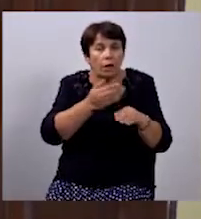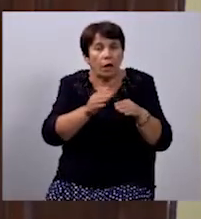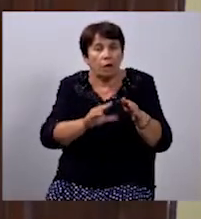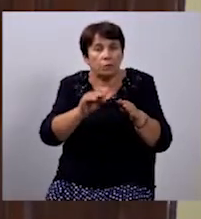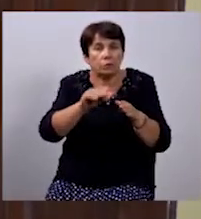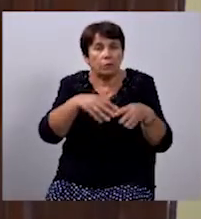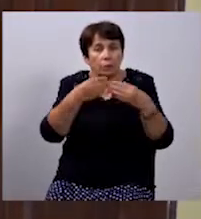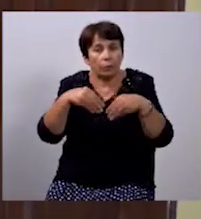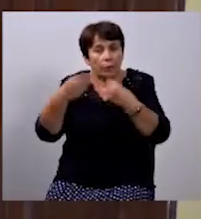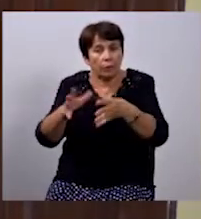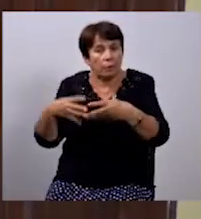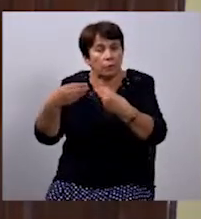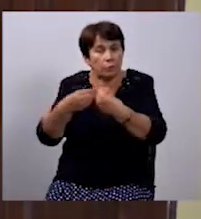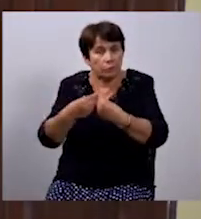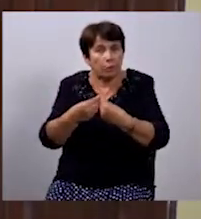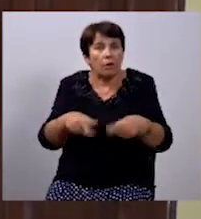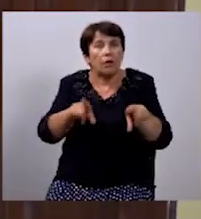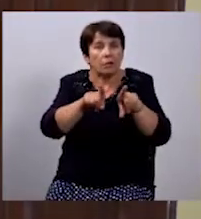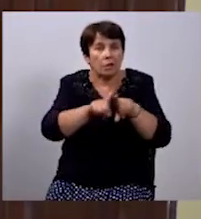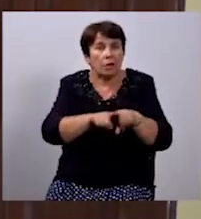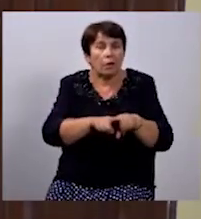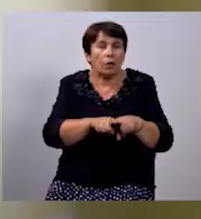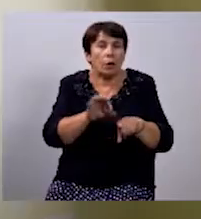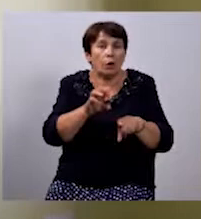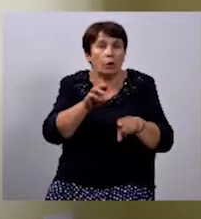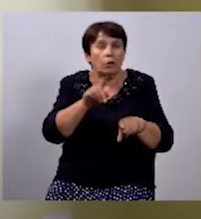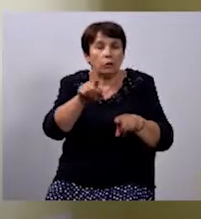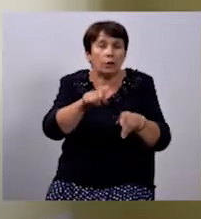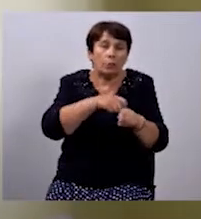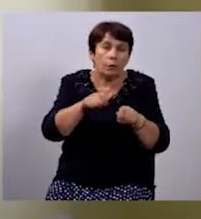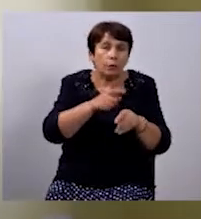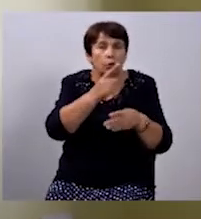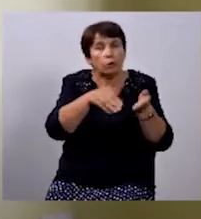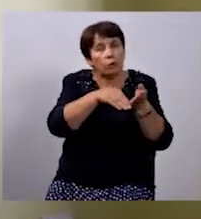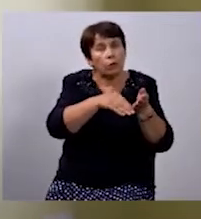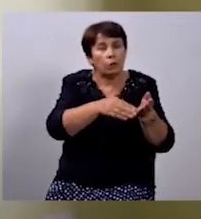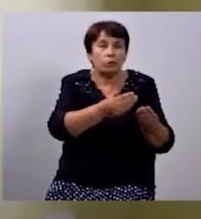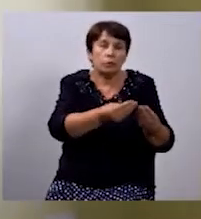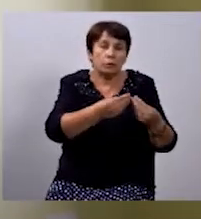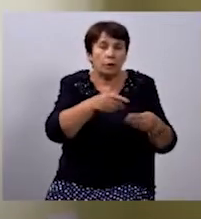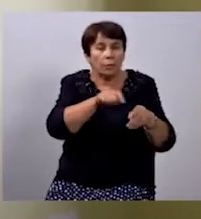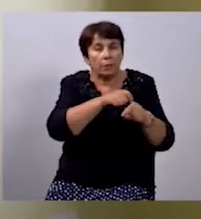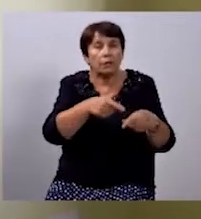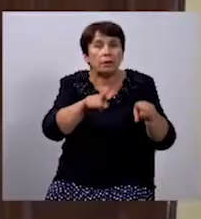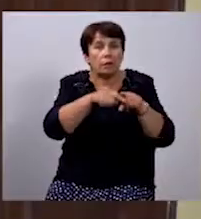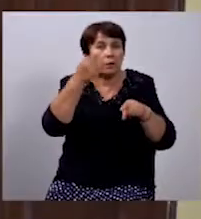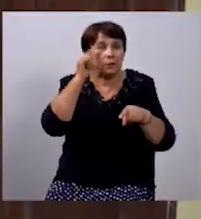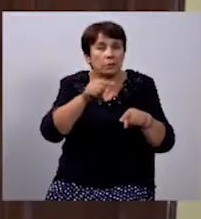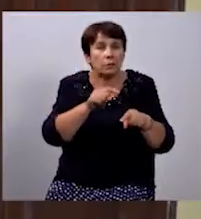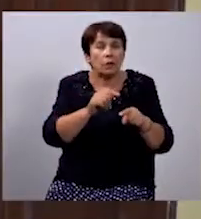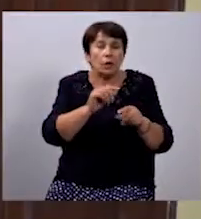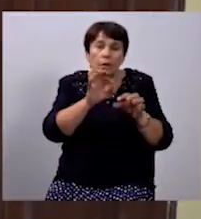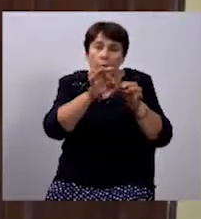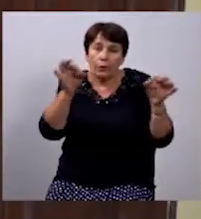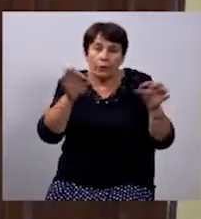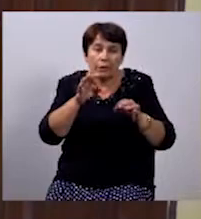даю в сім'ю. І так от, там матеріали нам хтось дав, там хтось дав. І так, знаєте, світ у пониці,